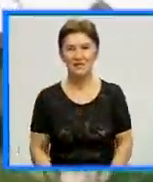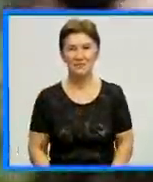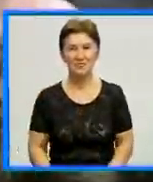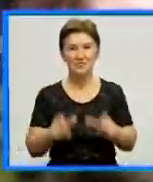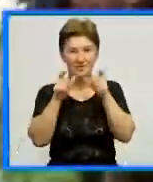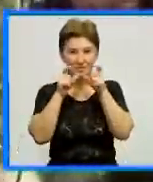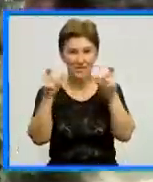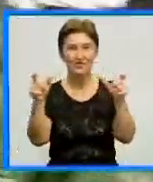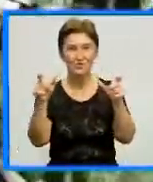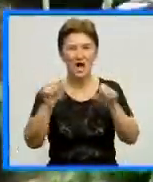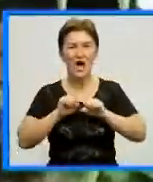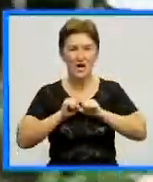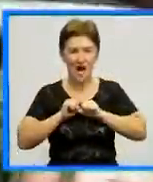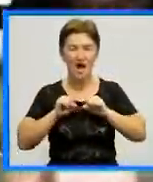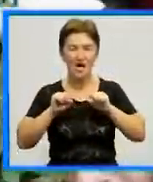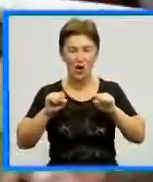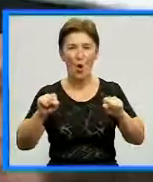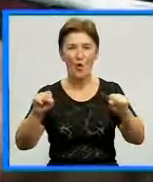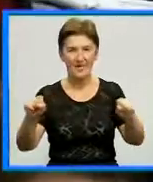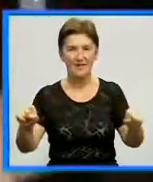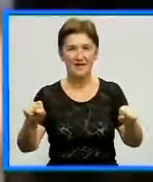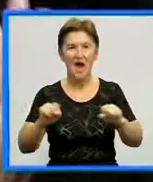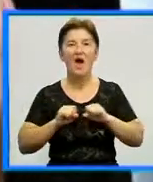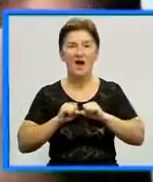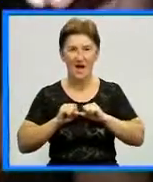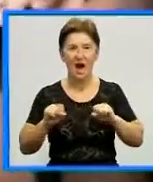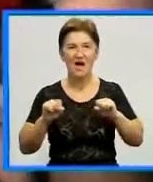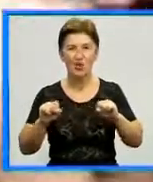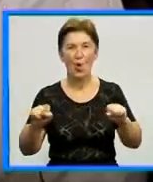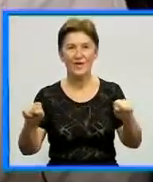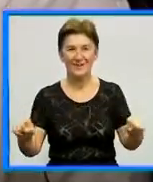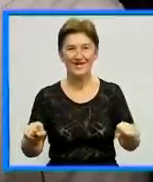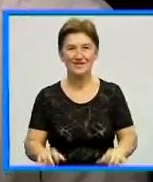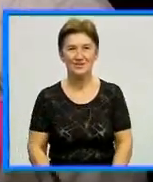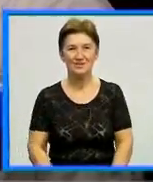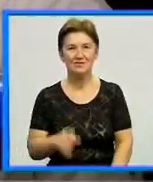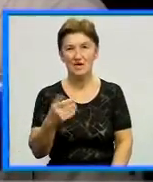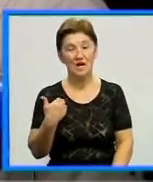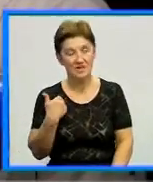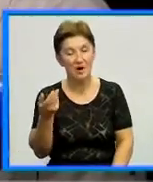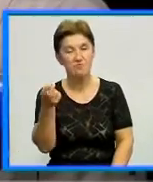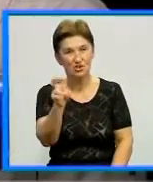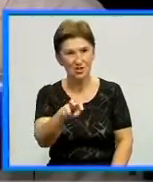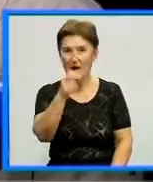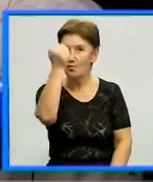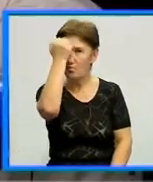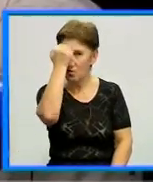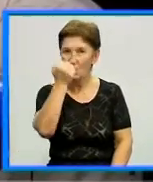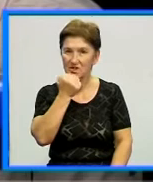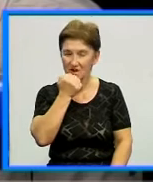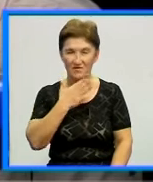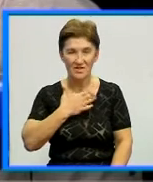Героїв Героїв-земляків! Я прийшла подякувати нашим